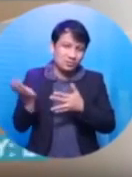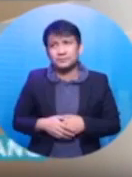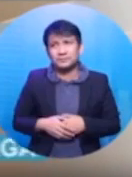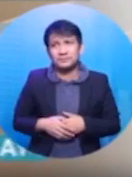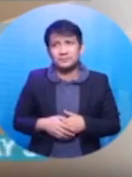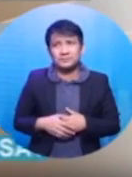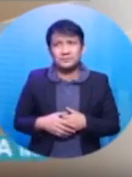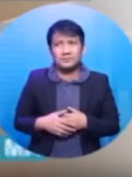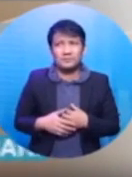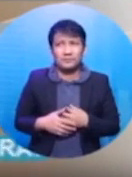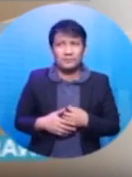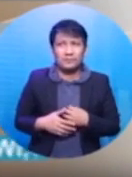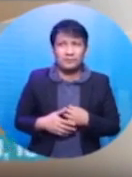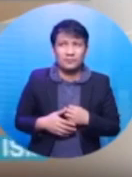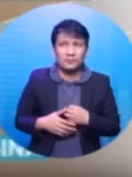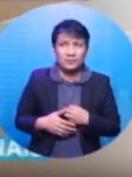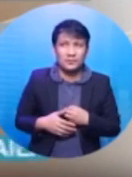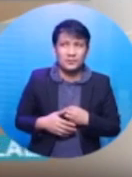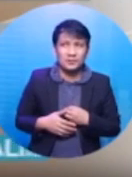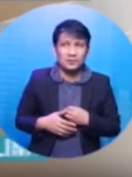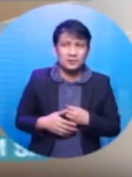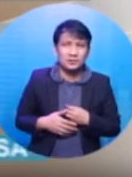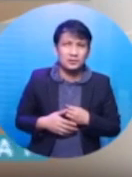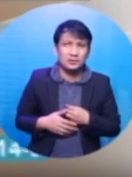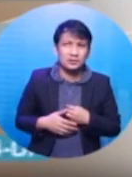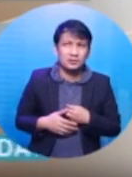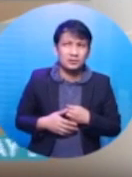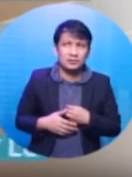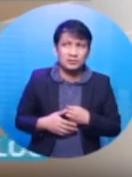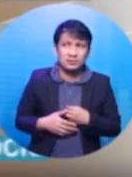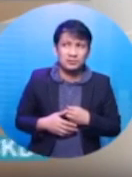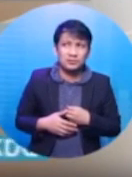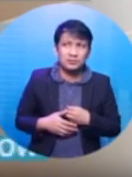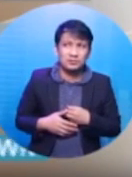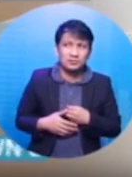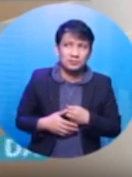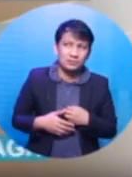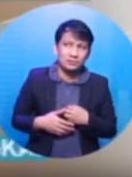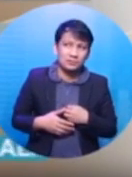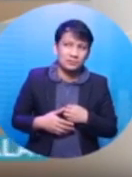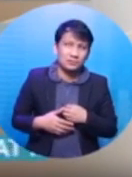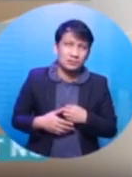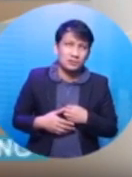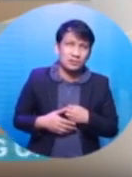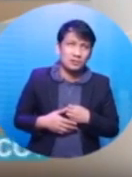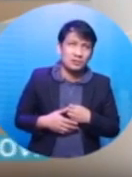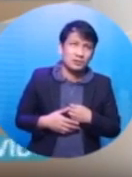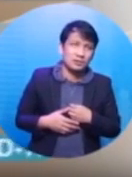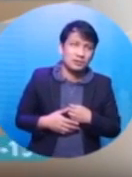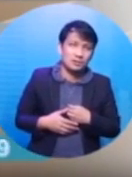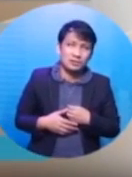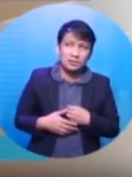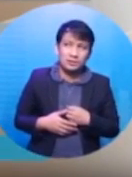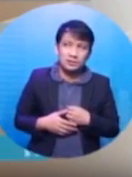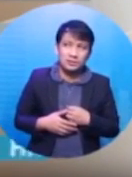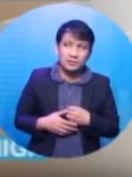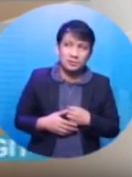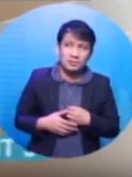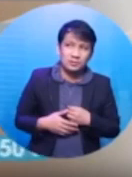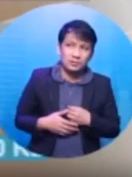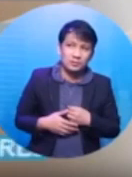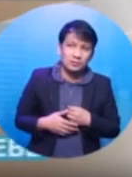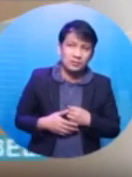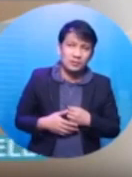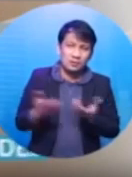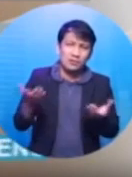Okay nay? Okay. Okay. So ganito na lang po nay ha. Isa na lang, ang request ko sa inyong dalawa, kailangan mag-sorry po kayo sa isa't isa, kung pwede